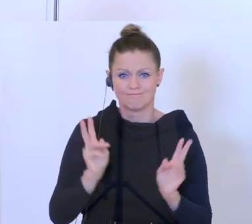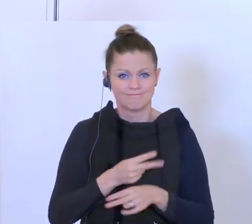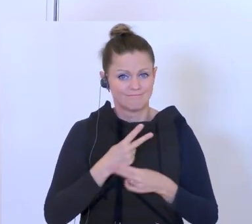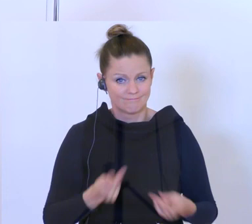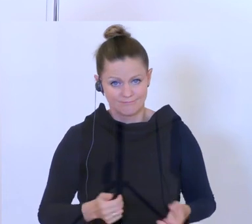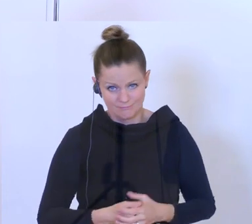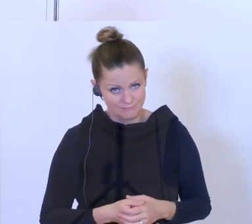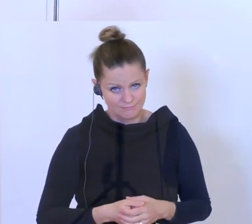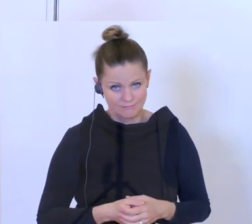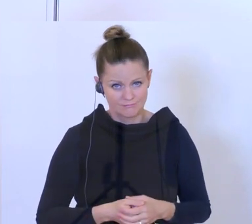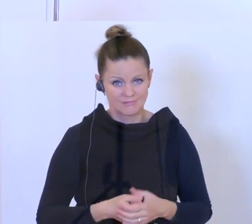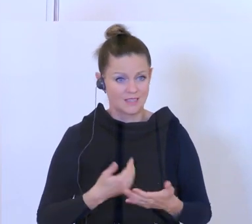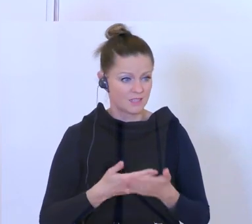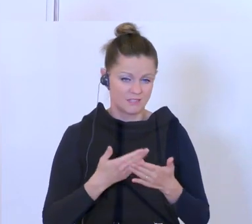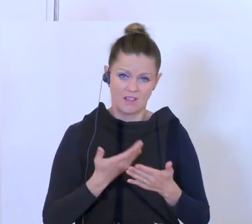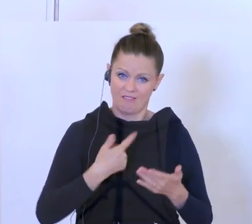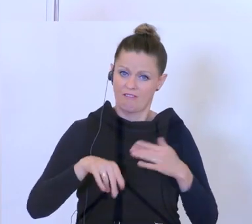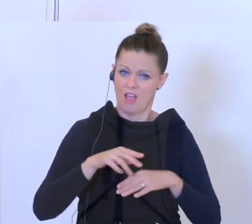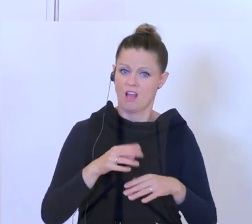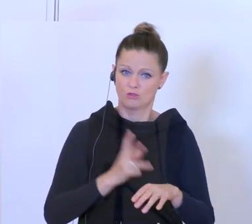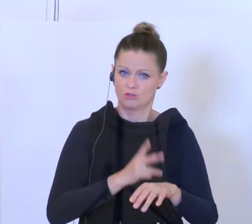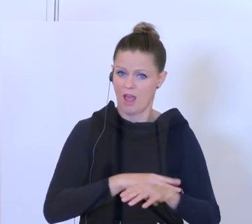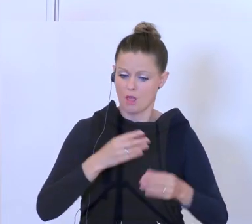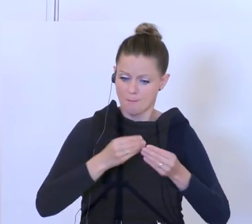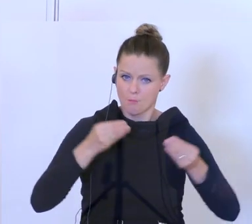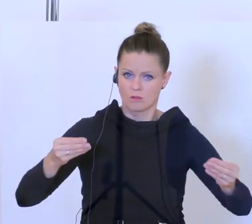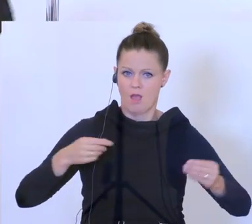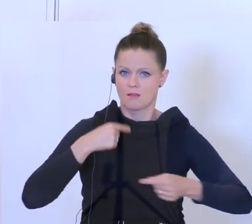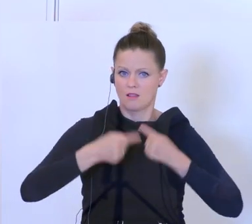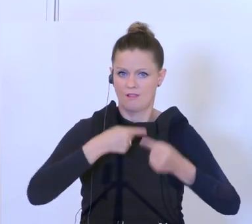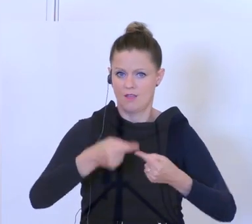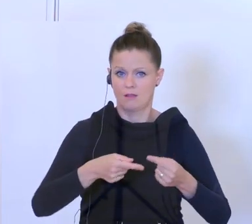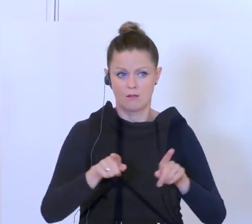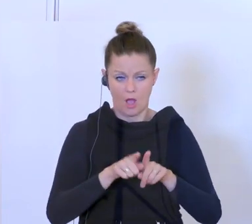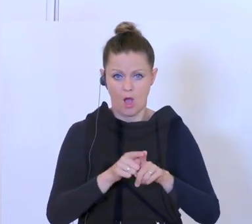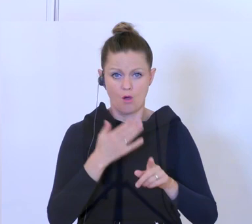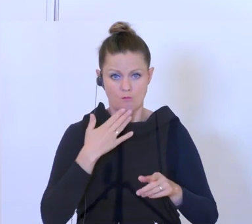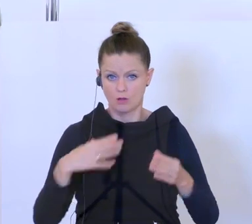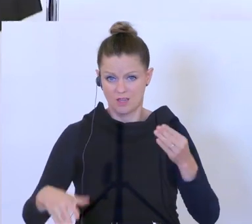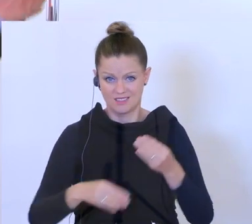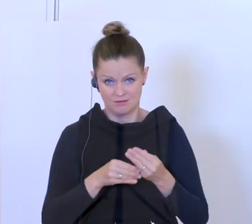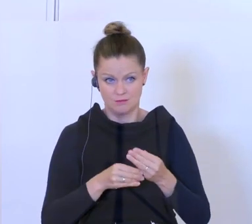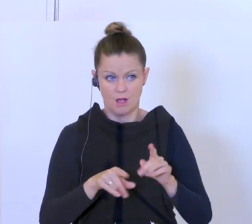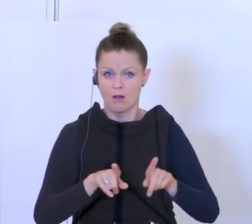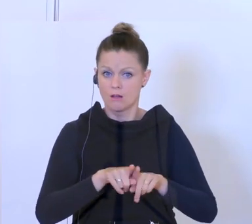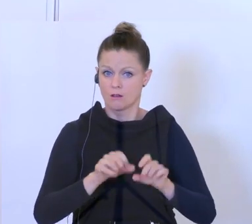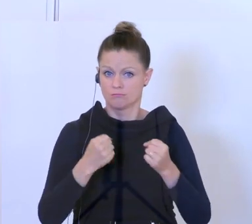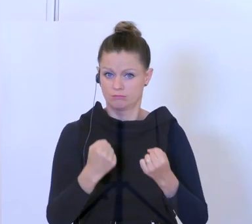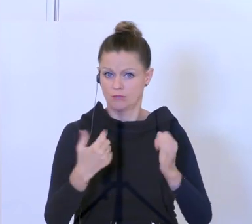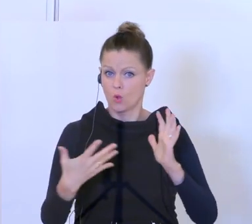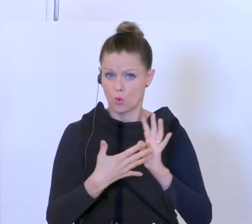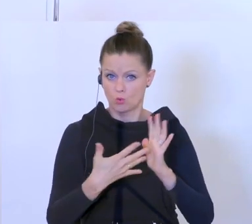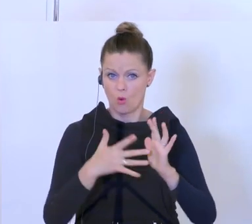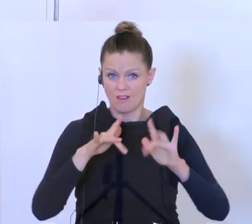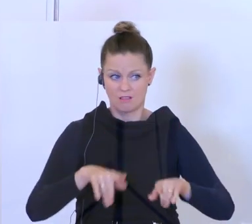Da sehen wir Gott sei Dank eine moderner Entwicklung der Stadt. Das wird ja auch alles kontrolliert, wenn ich noch hinzufügen darf, wie bei anderen Instituten hier